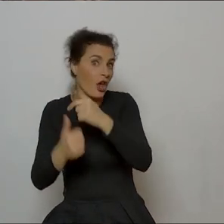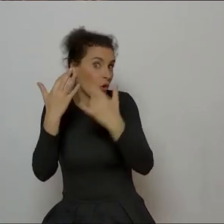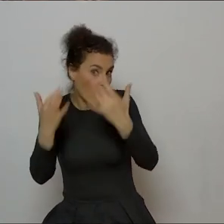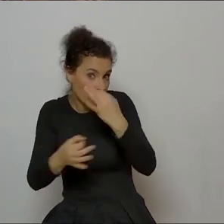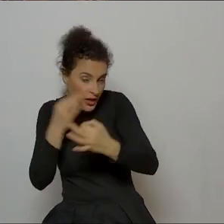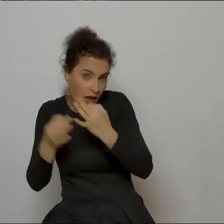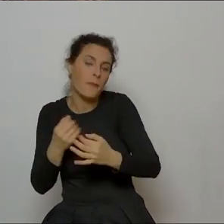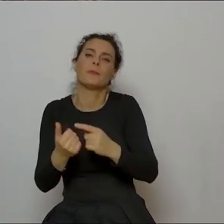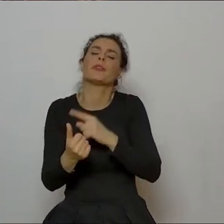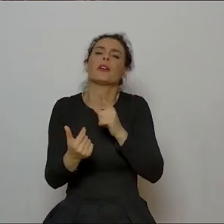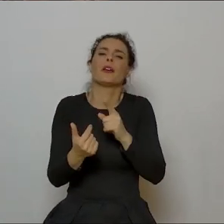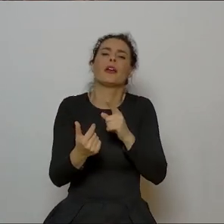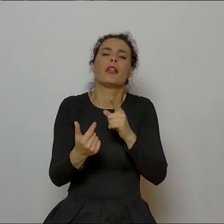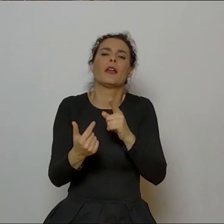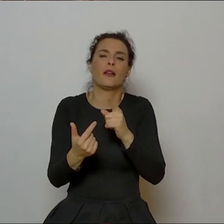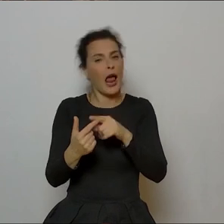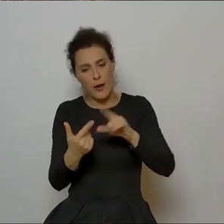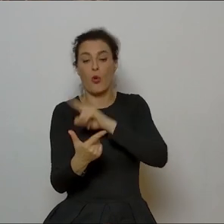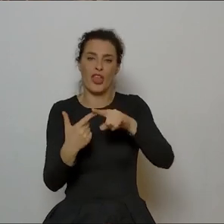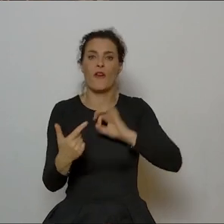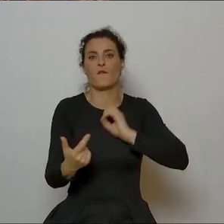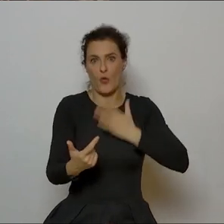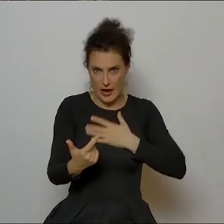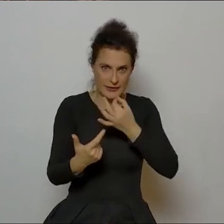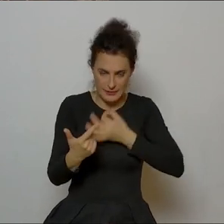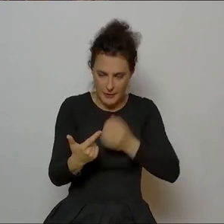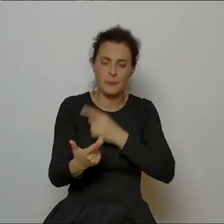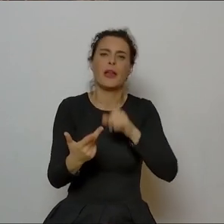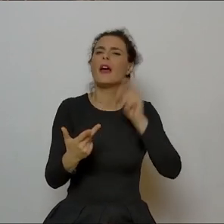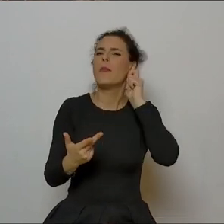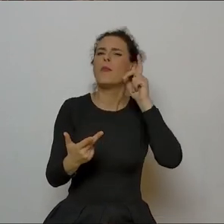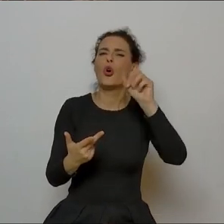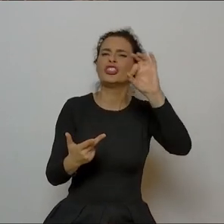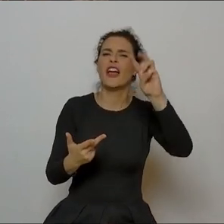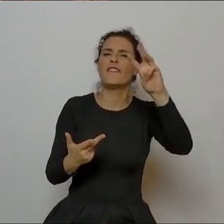oczywiście własne. Przede wszystkim, ale też jest Leopold Staw. Jest Poświatowska.